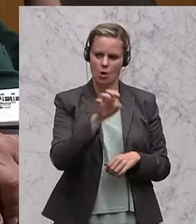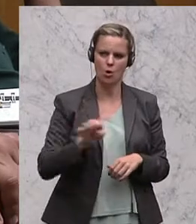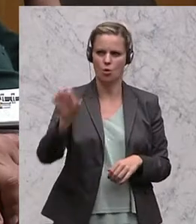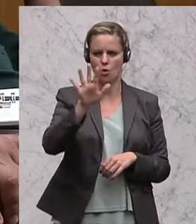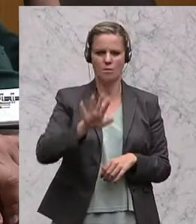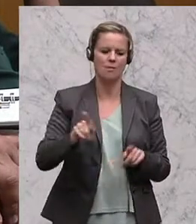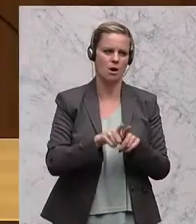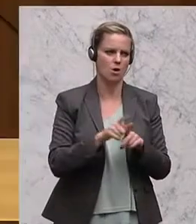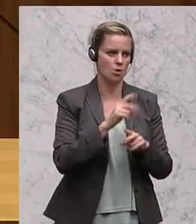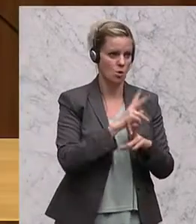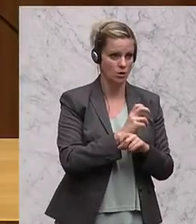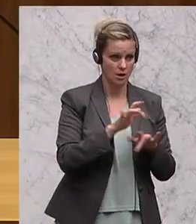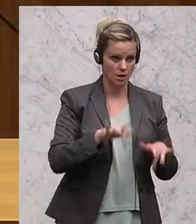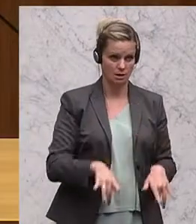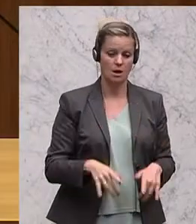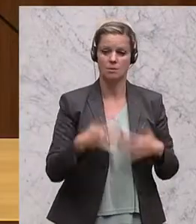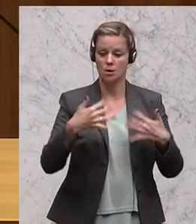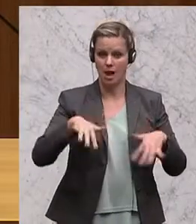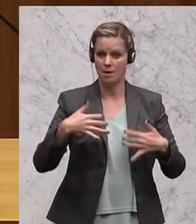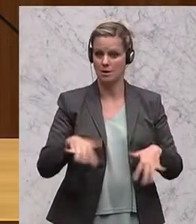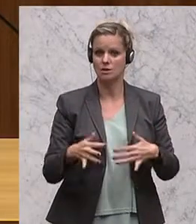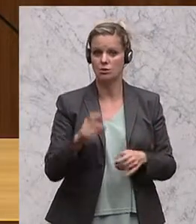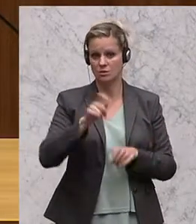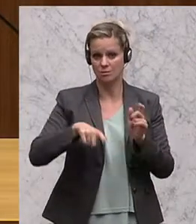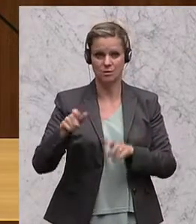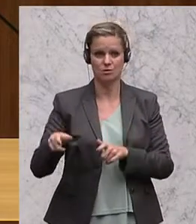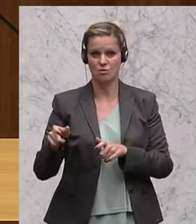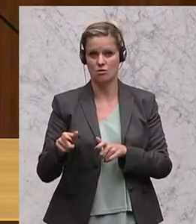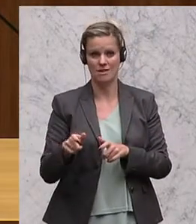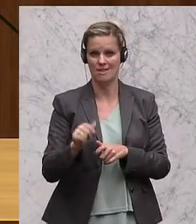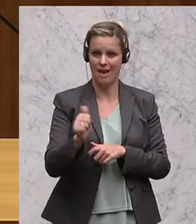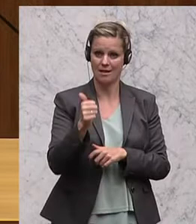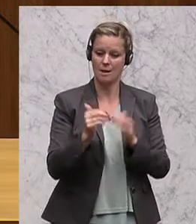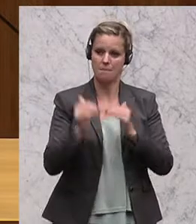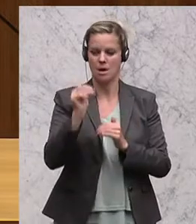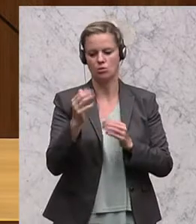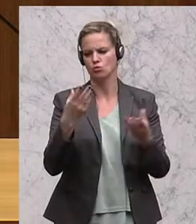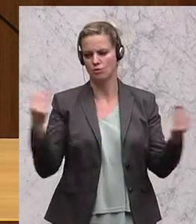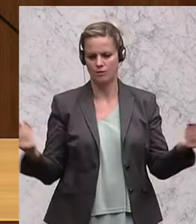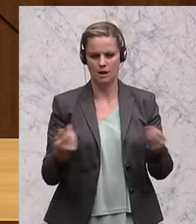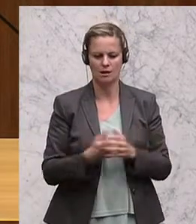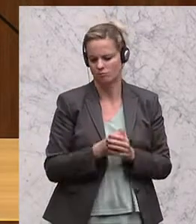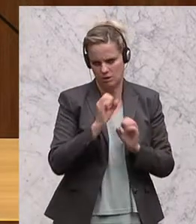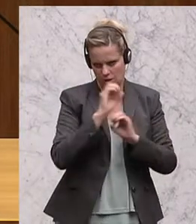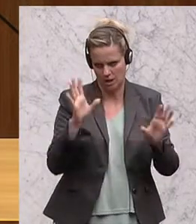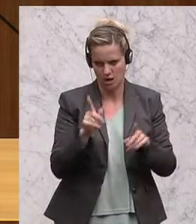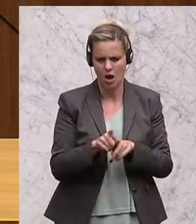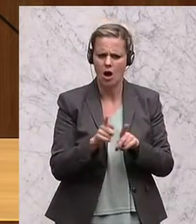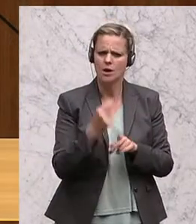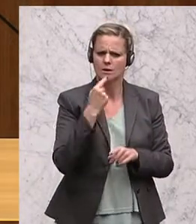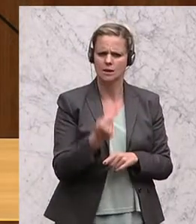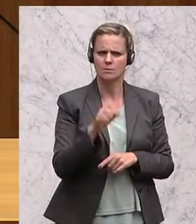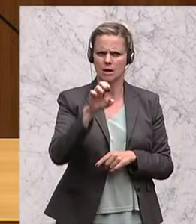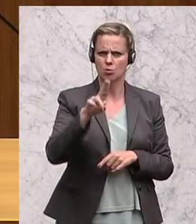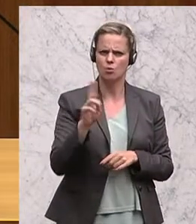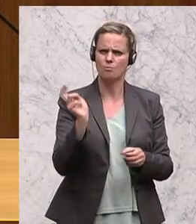aber auch in Österreich. Jeder Arbeitslose ist einer zu viel, das steht außer Frage. Und eines, es heißt immer wieder seit